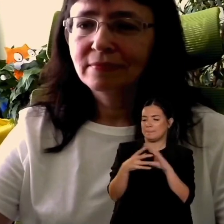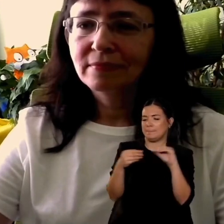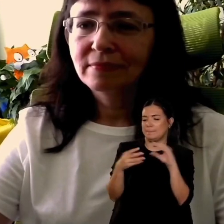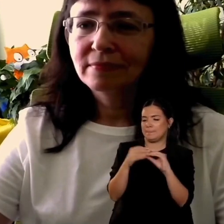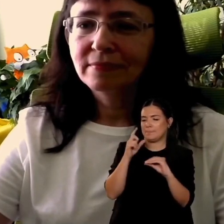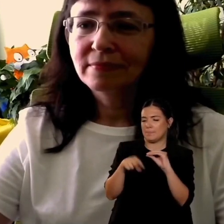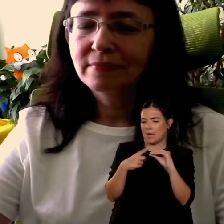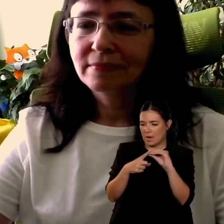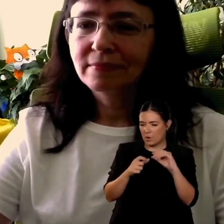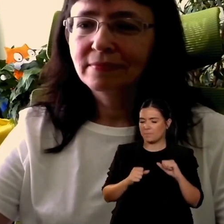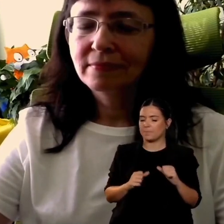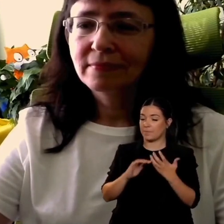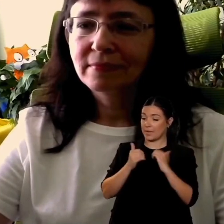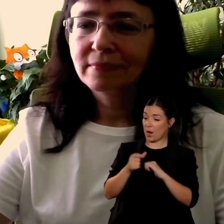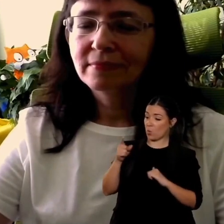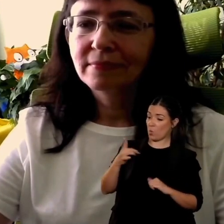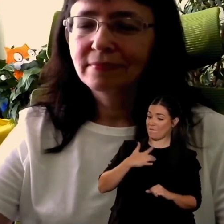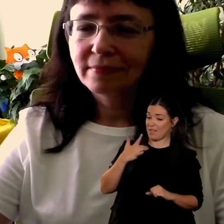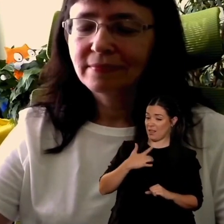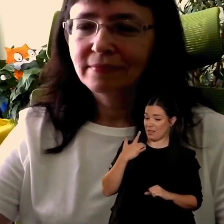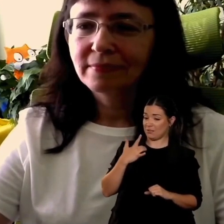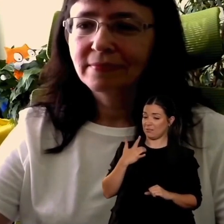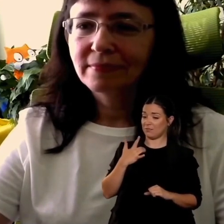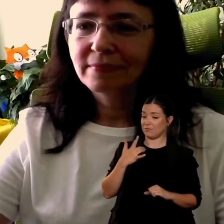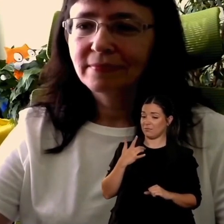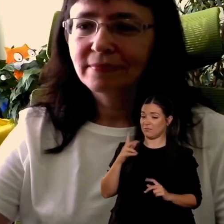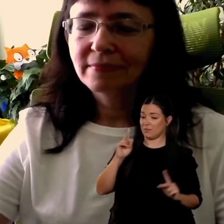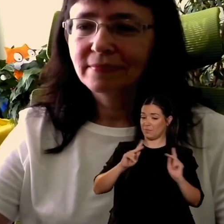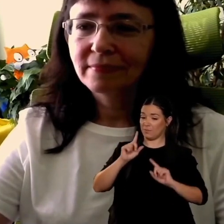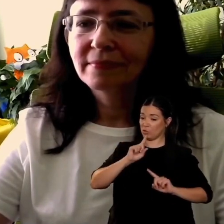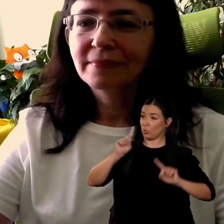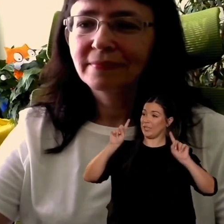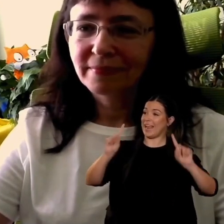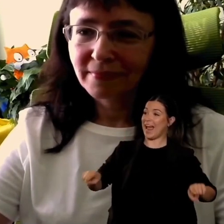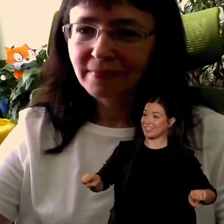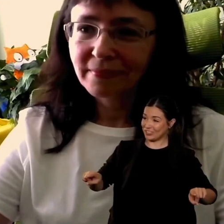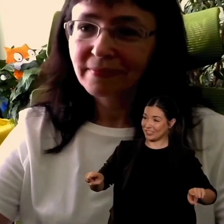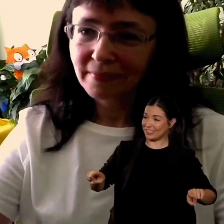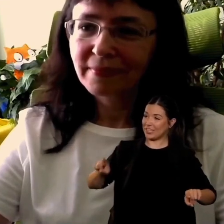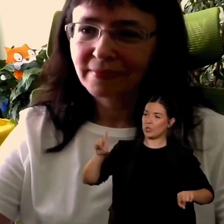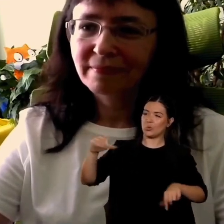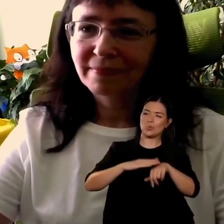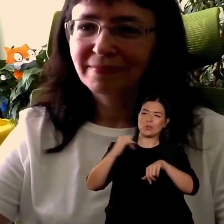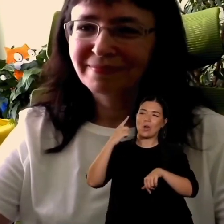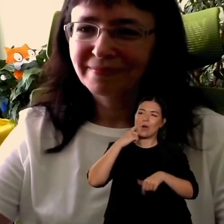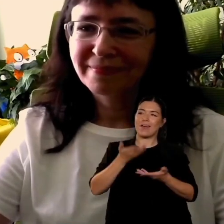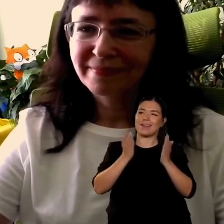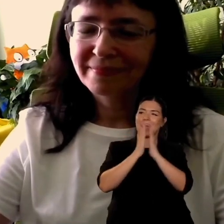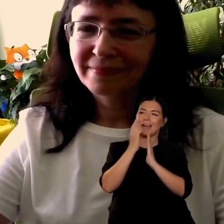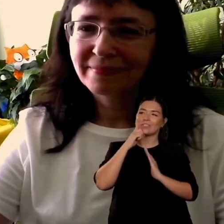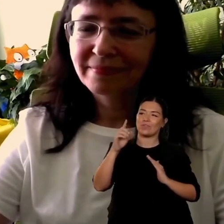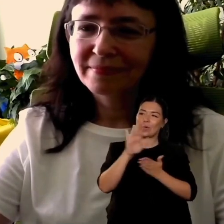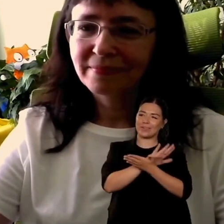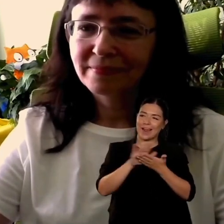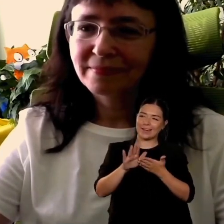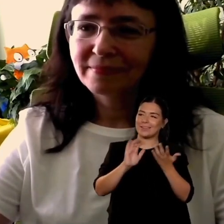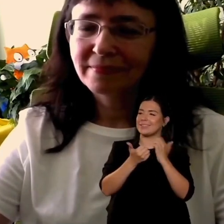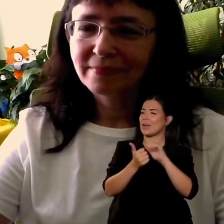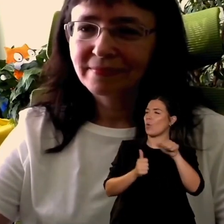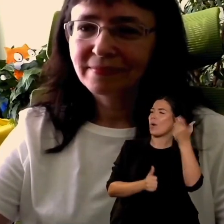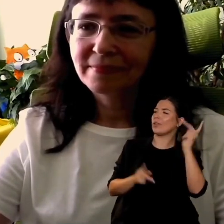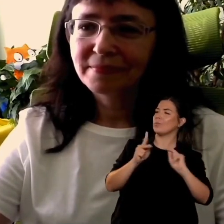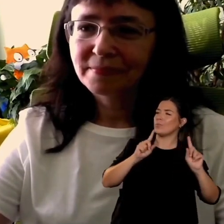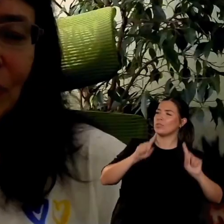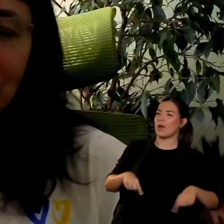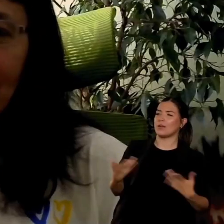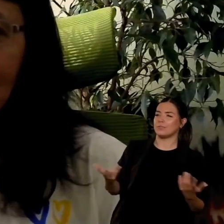pensi la mia amica Elena con la sua famiglia sono dovute lasciare la loro casa il loro